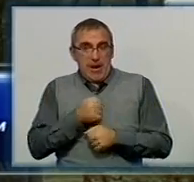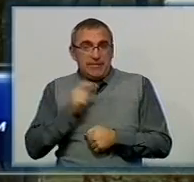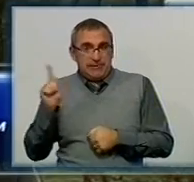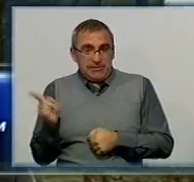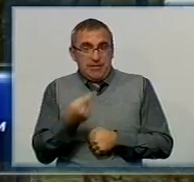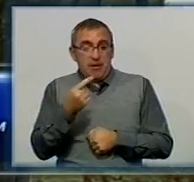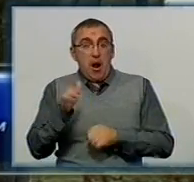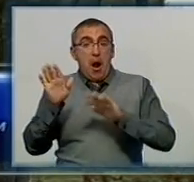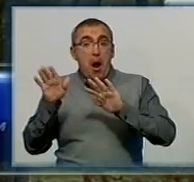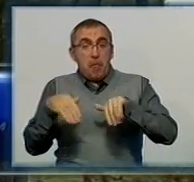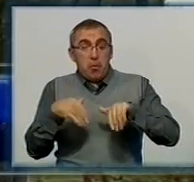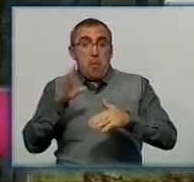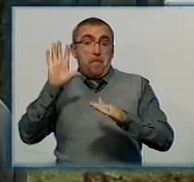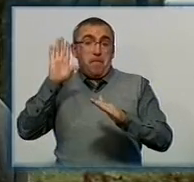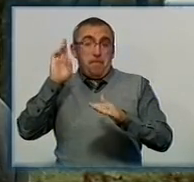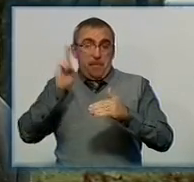а потім вона прекратилась.